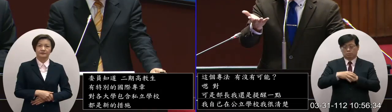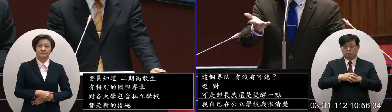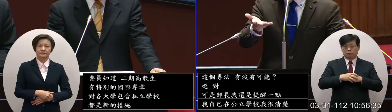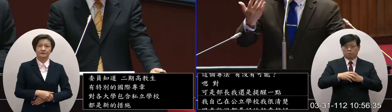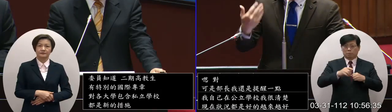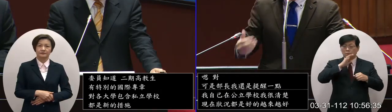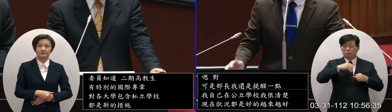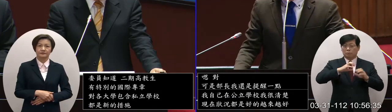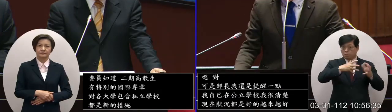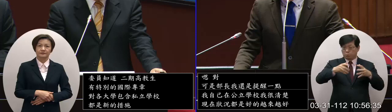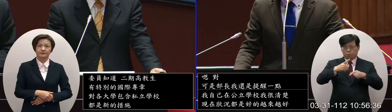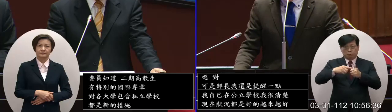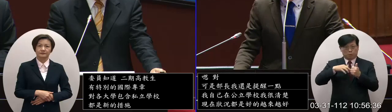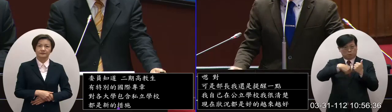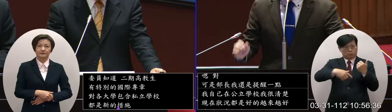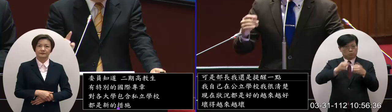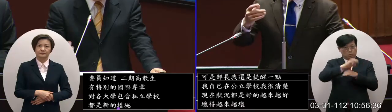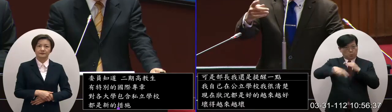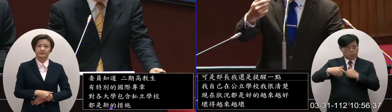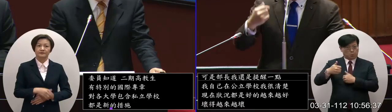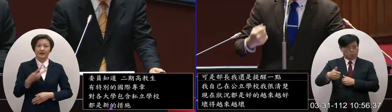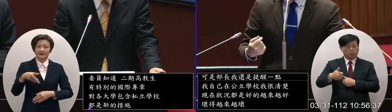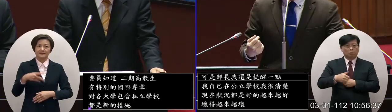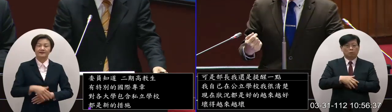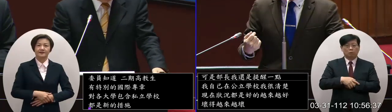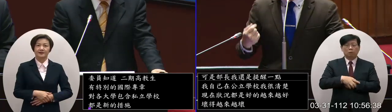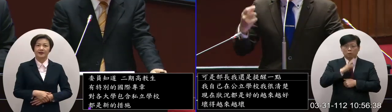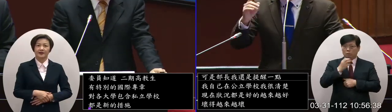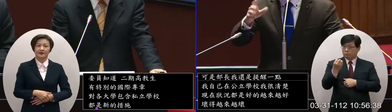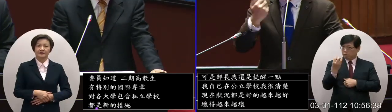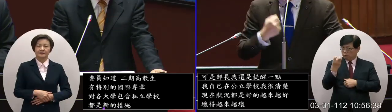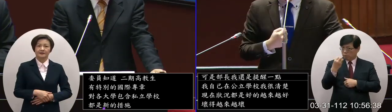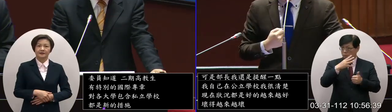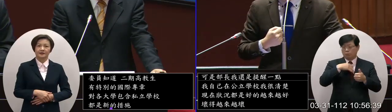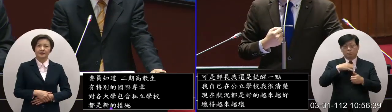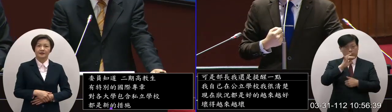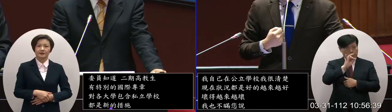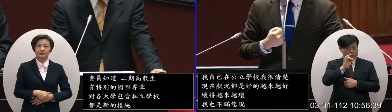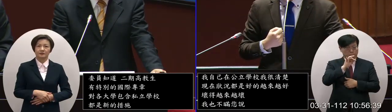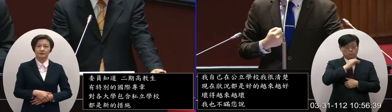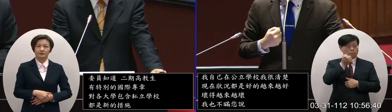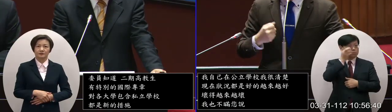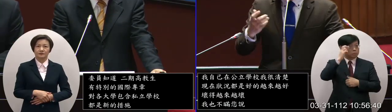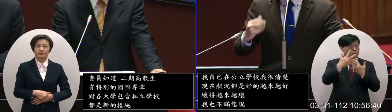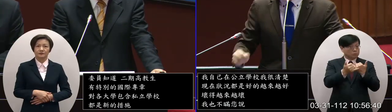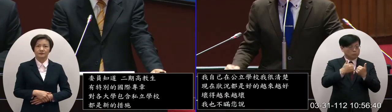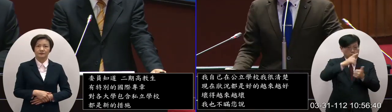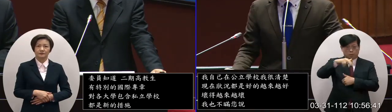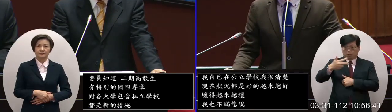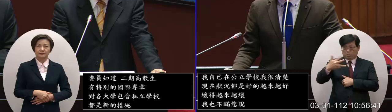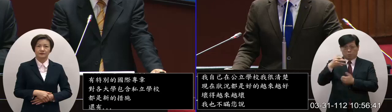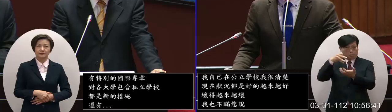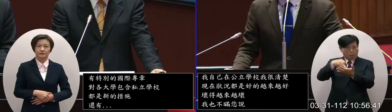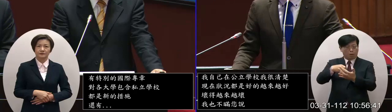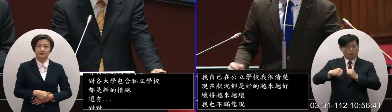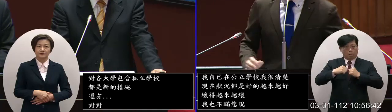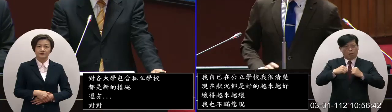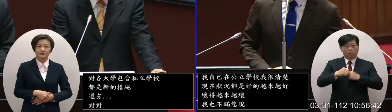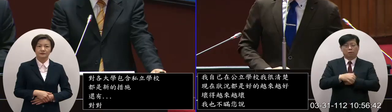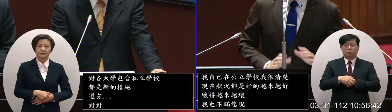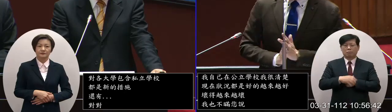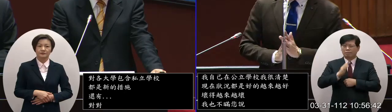際半導體學院辦得很好他招一百個碩士生來七八百個報名